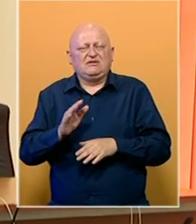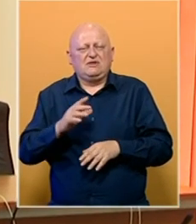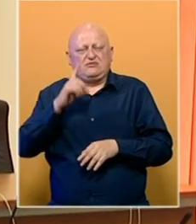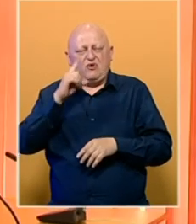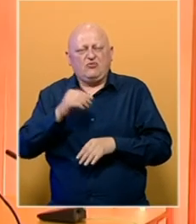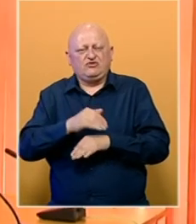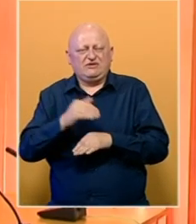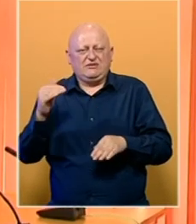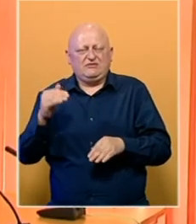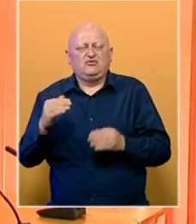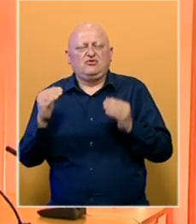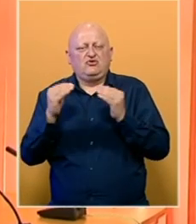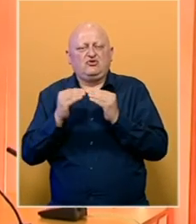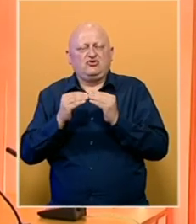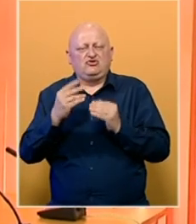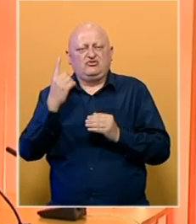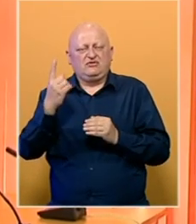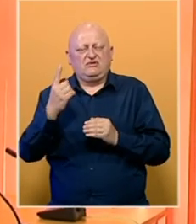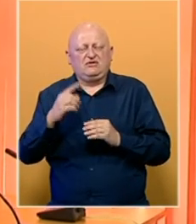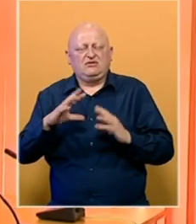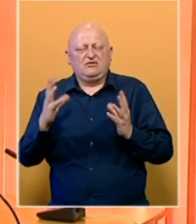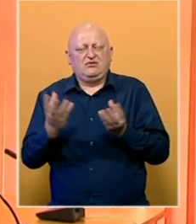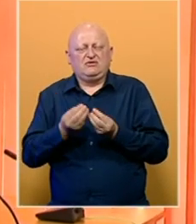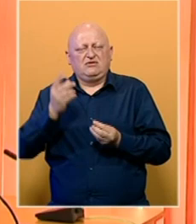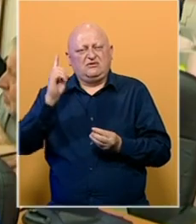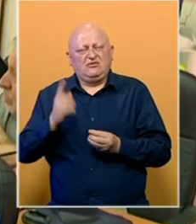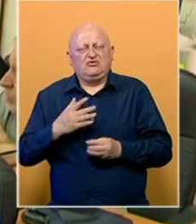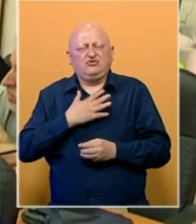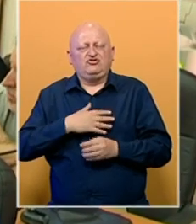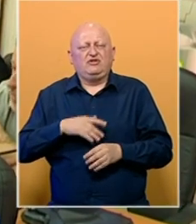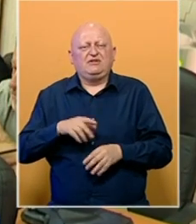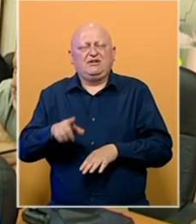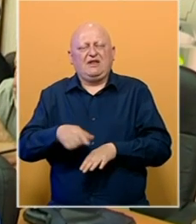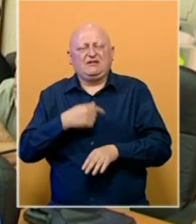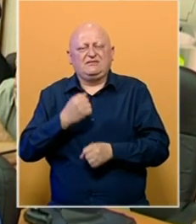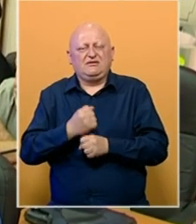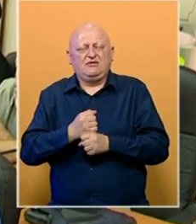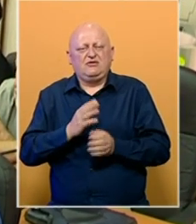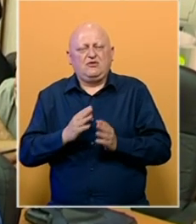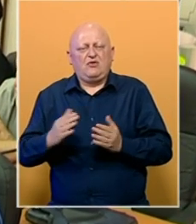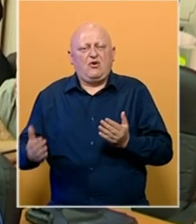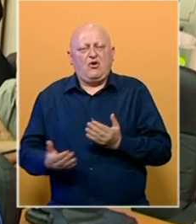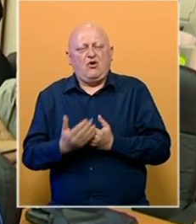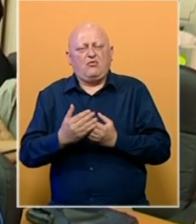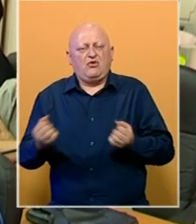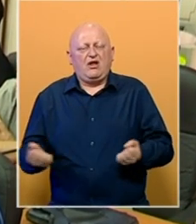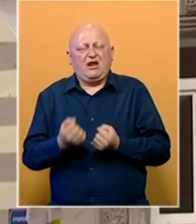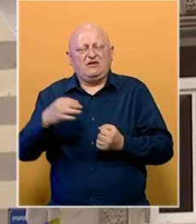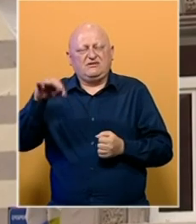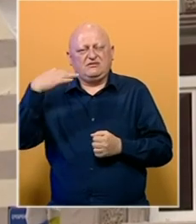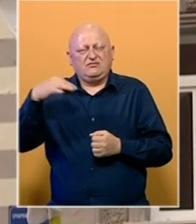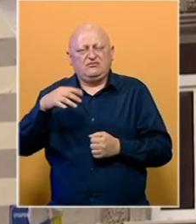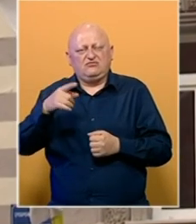opštine Srebrenica složni su oko jednog, da zajednički moraju i žele nastaviti raditi na procesima obnove i razvoja Srebrenice,